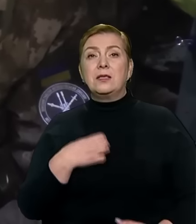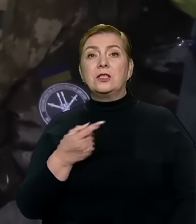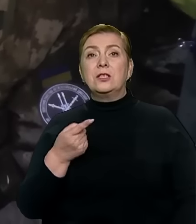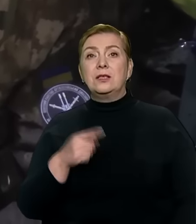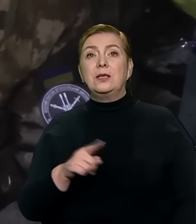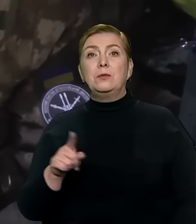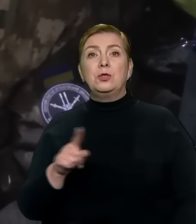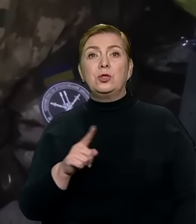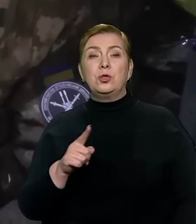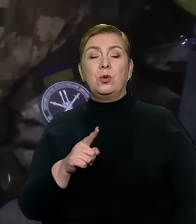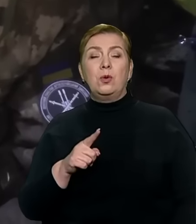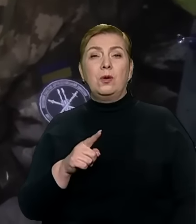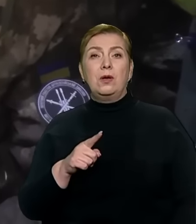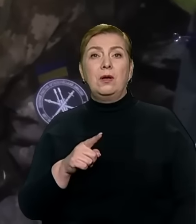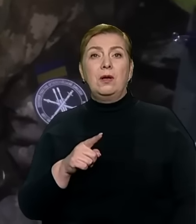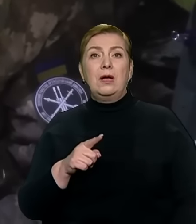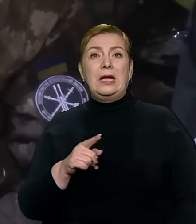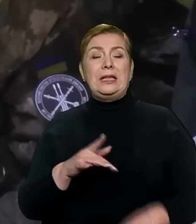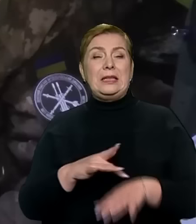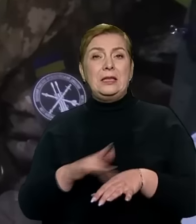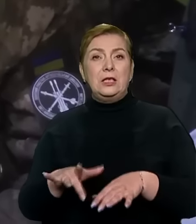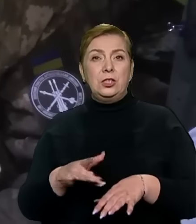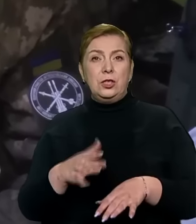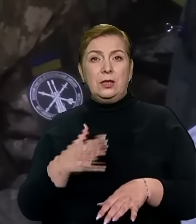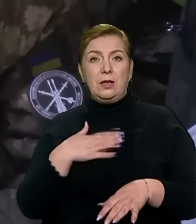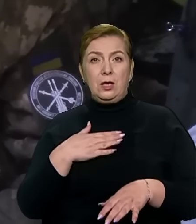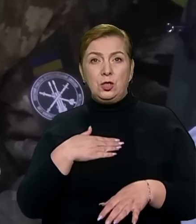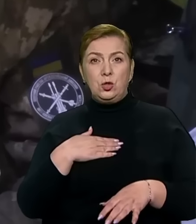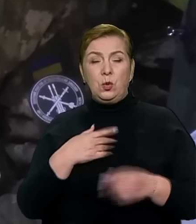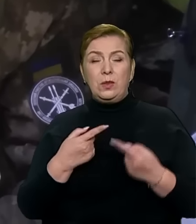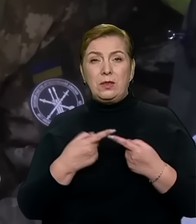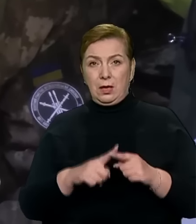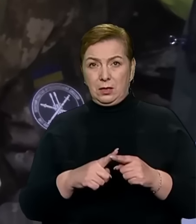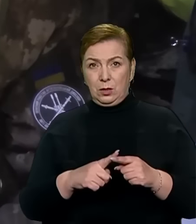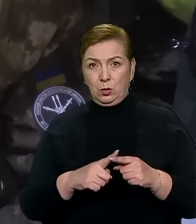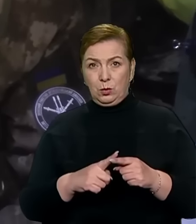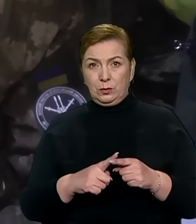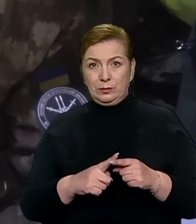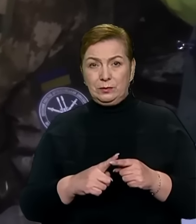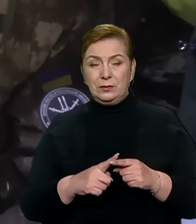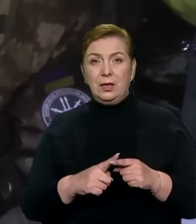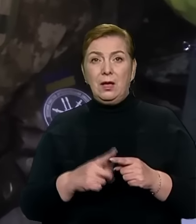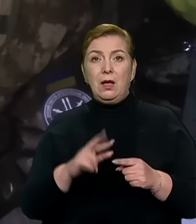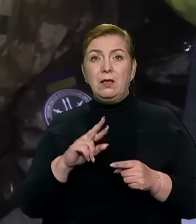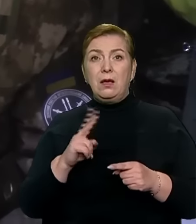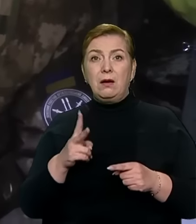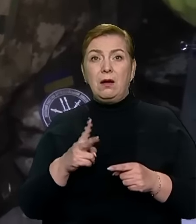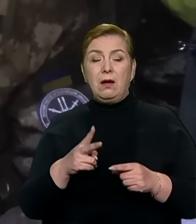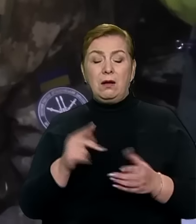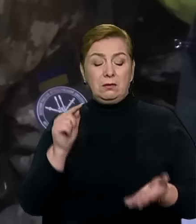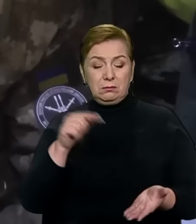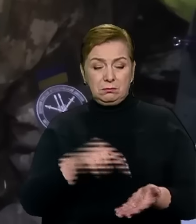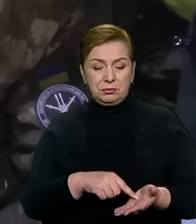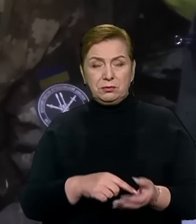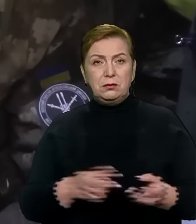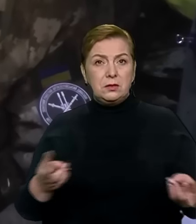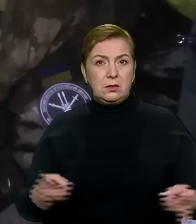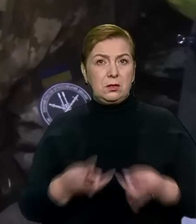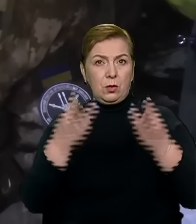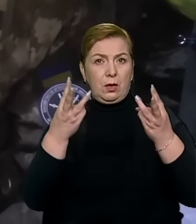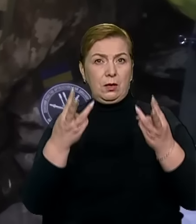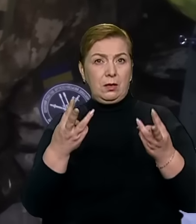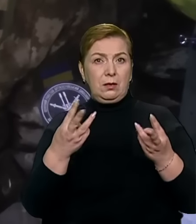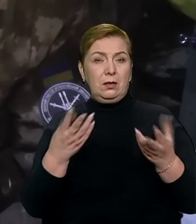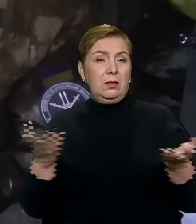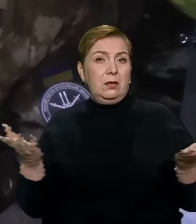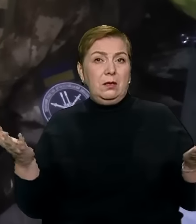вона нищить нашу техніку, яка згорає і потім,